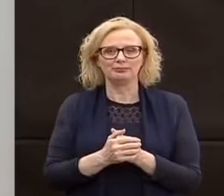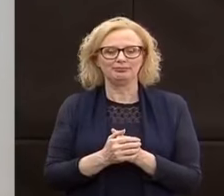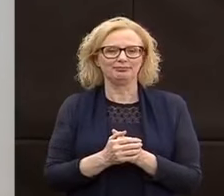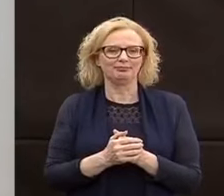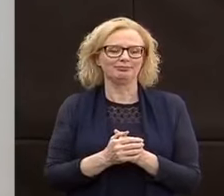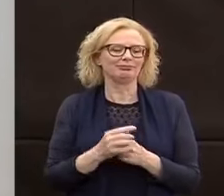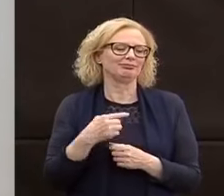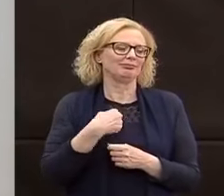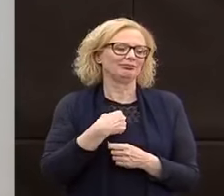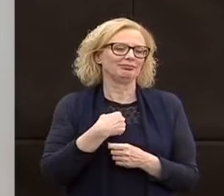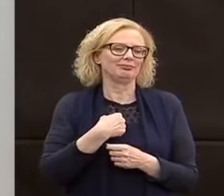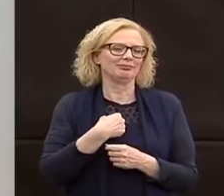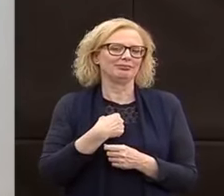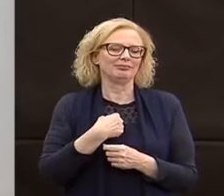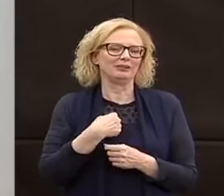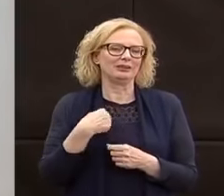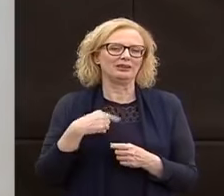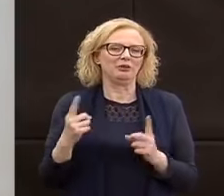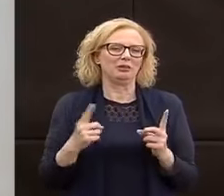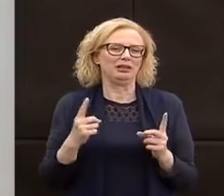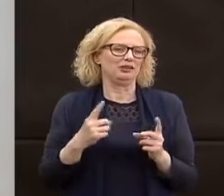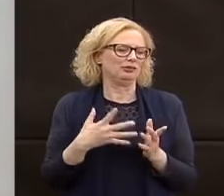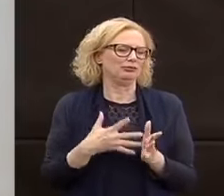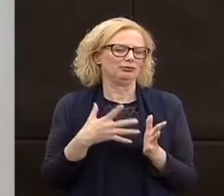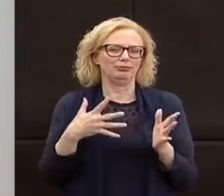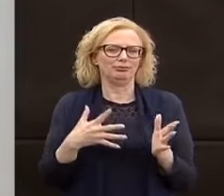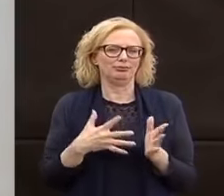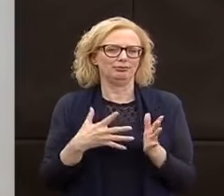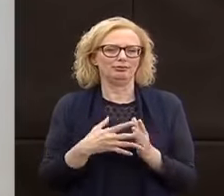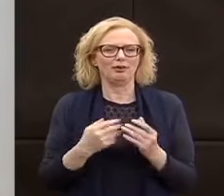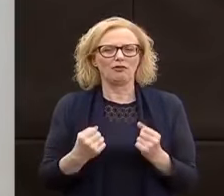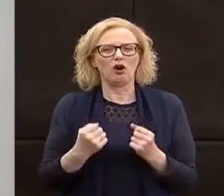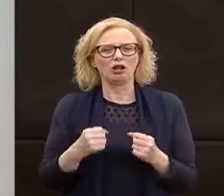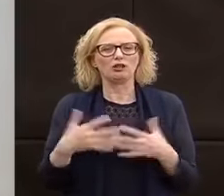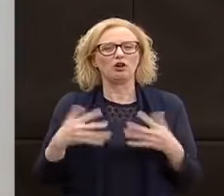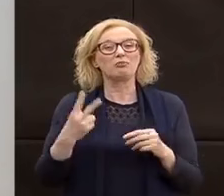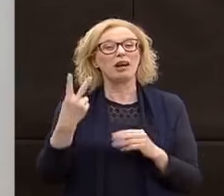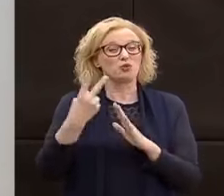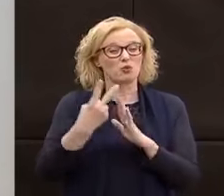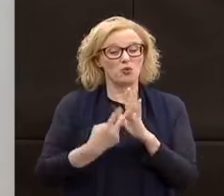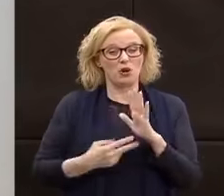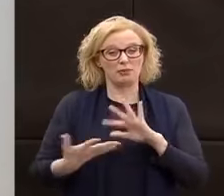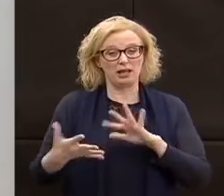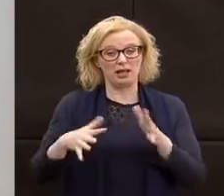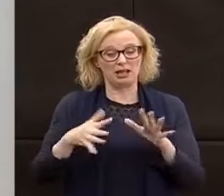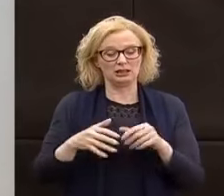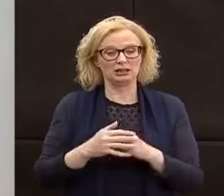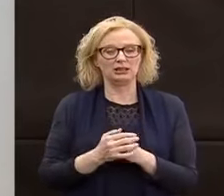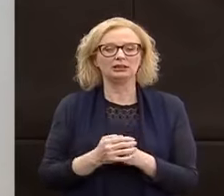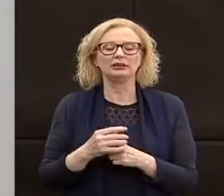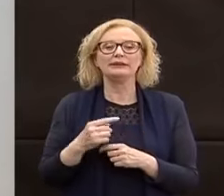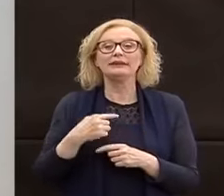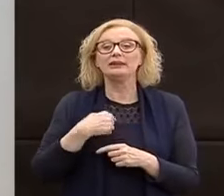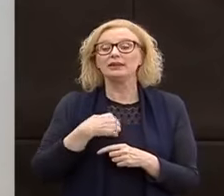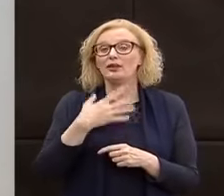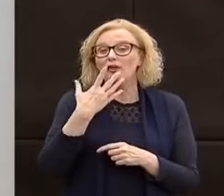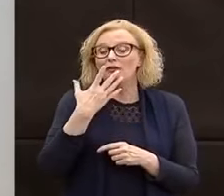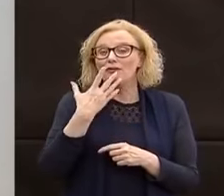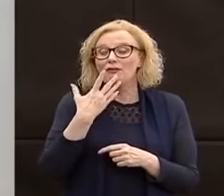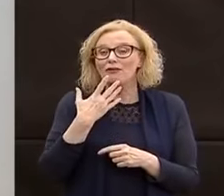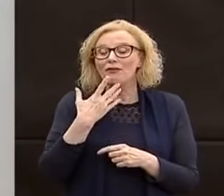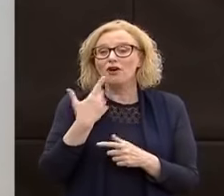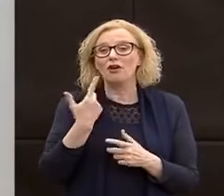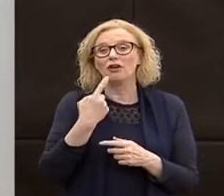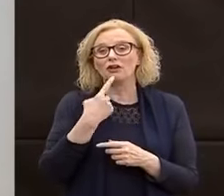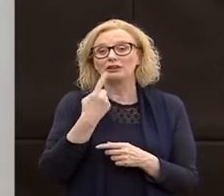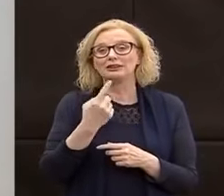Sono ovviamente momenti molto difficili che stiamo vivendo ormai da quasi due mesi. Mi preme in particolare perché è nell'occhio